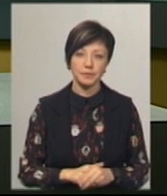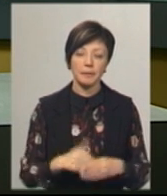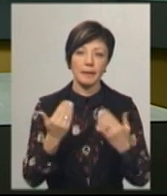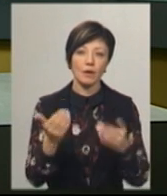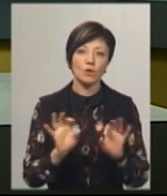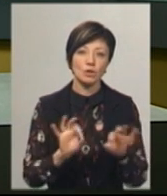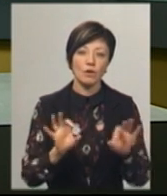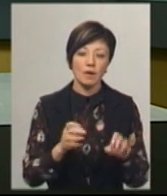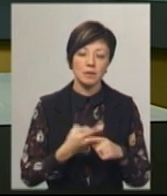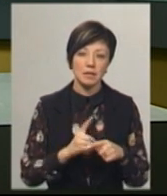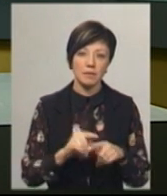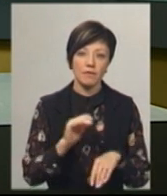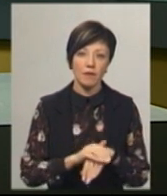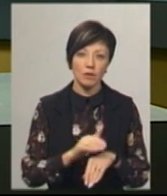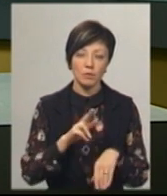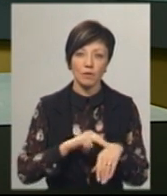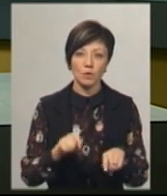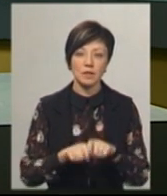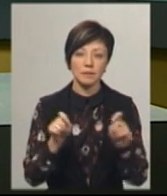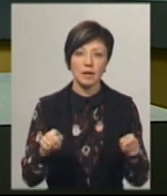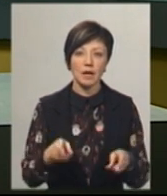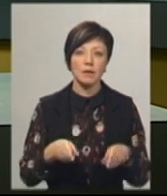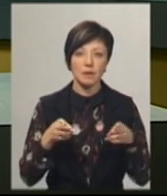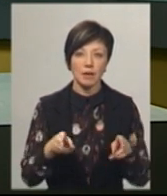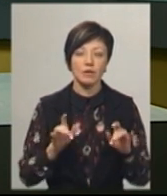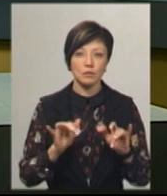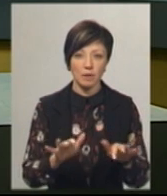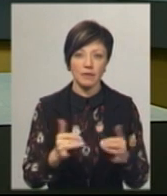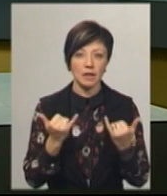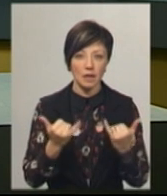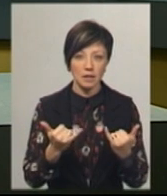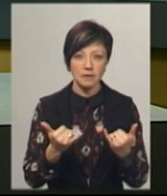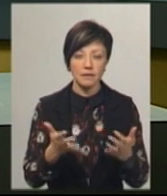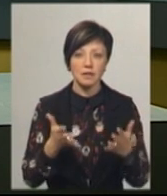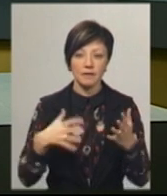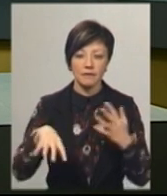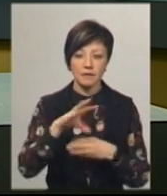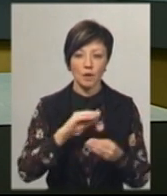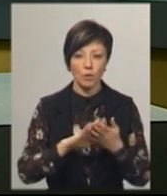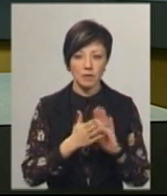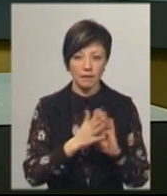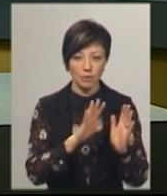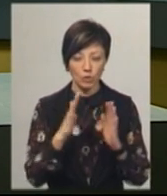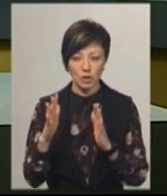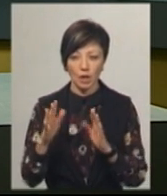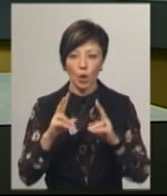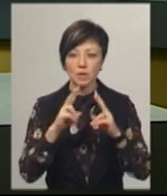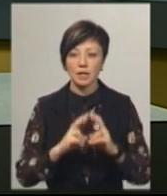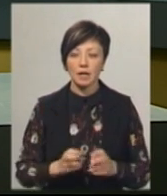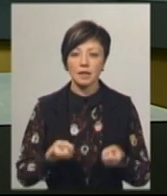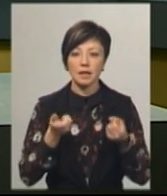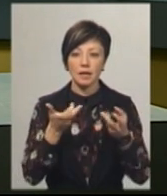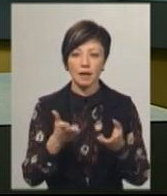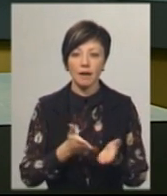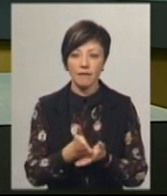За його словами, за даним фактом правоохоронці відкрили кримінальне провадження. Наразі встановлюються усі обставини події. Розглядається кілька